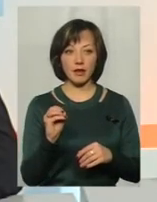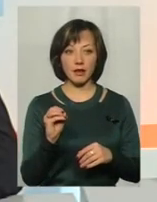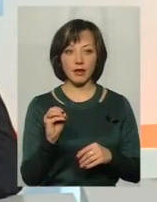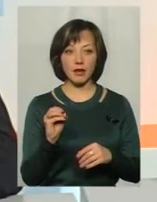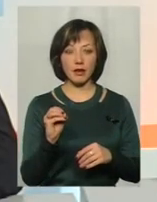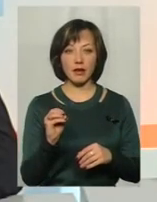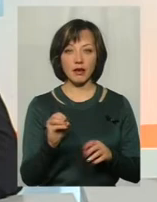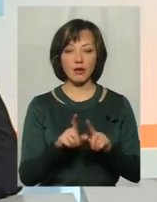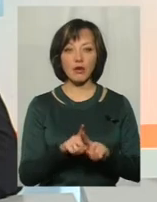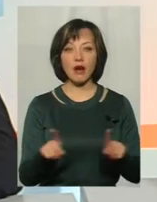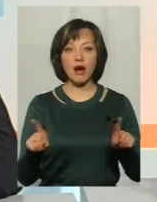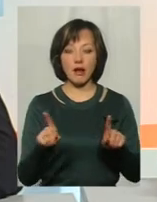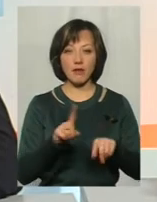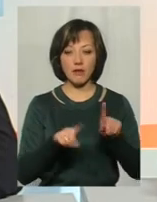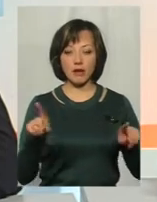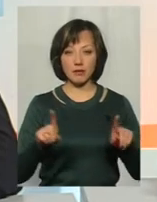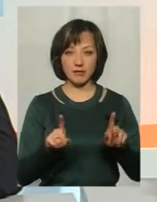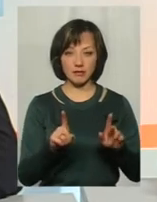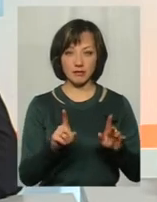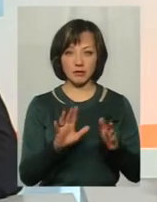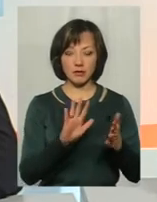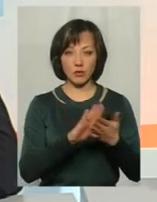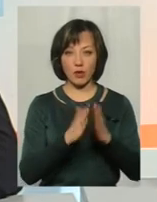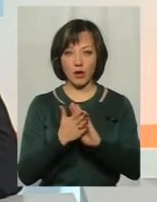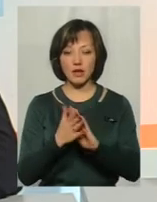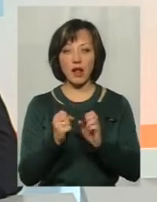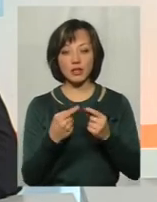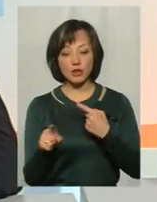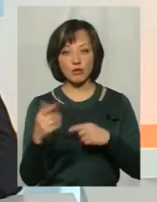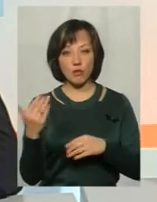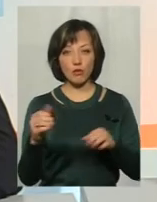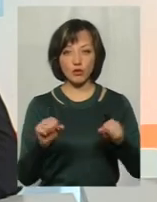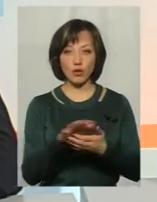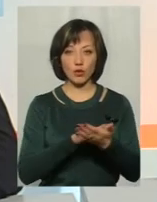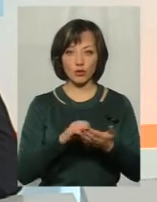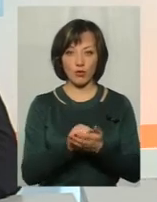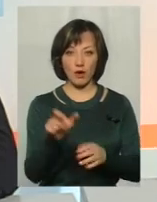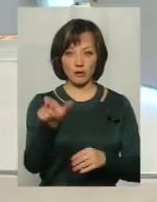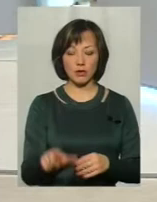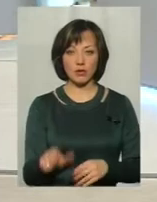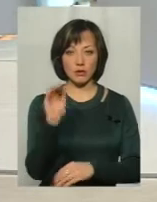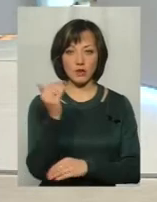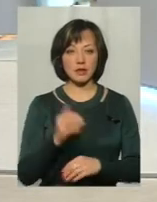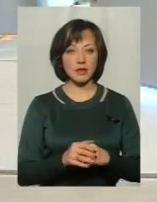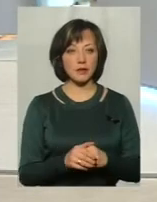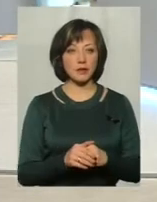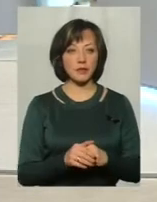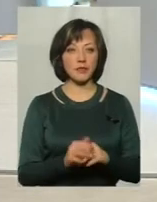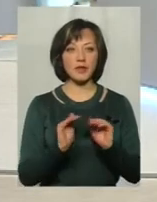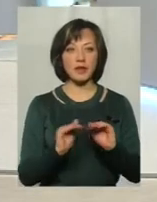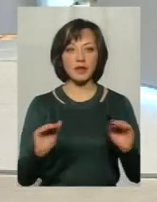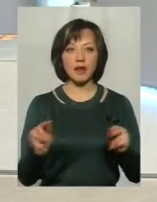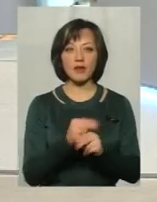вона унікальна в певних своїх починаннях, але з іншого боку вона може руйнувати особистість. Але ж на дітей наших